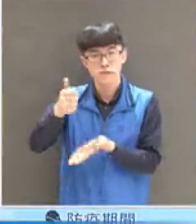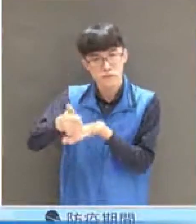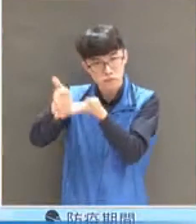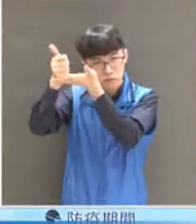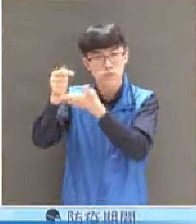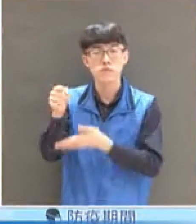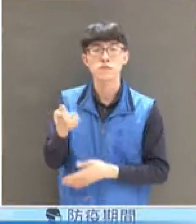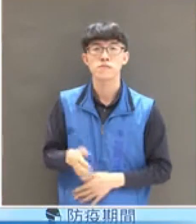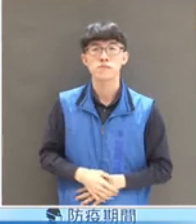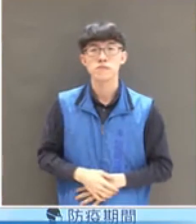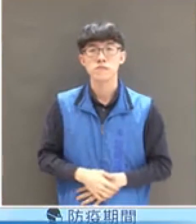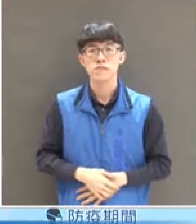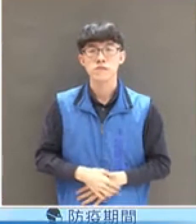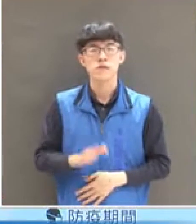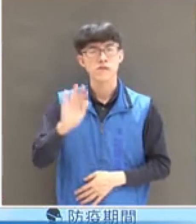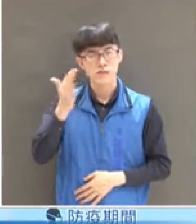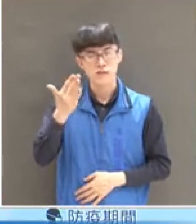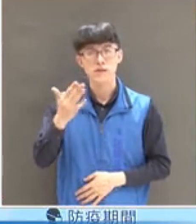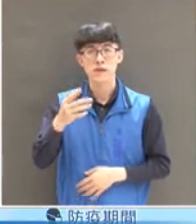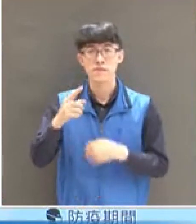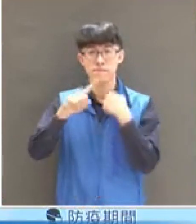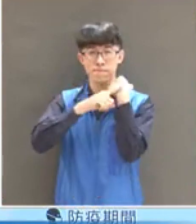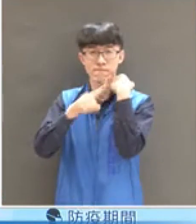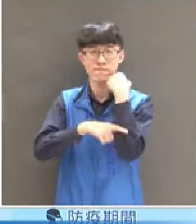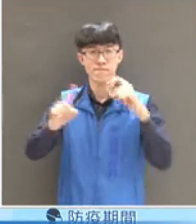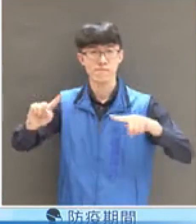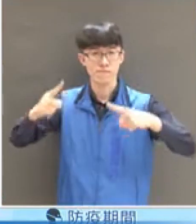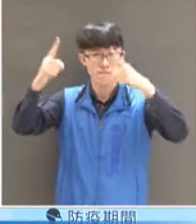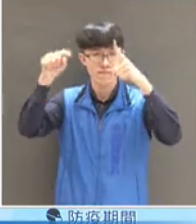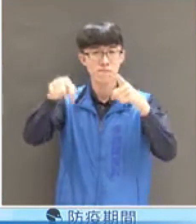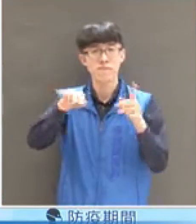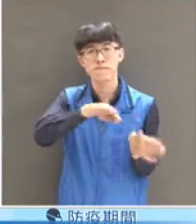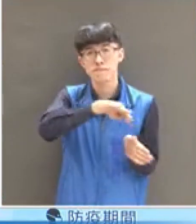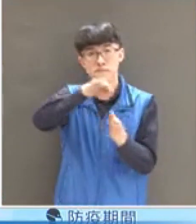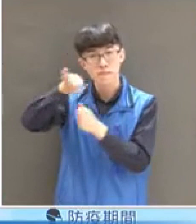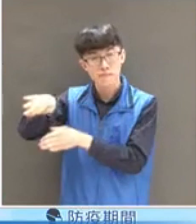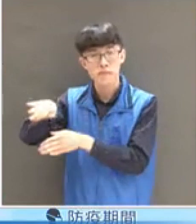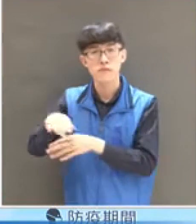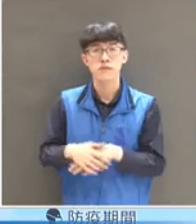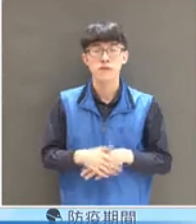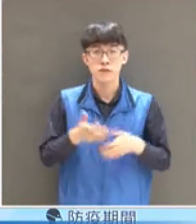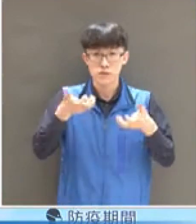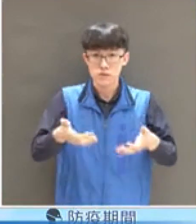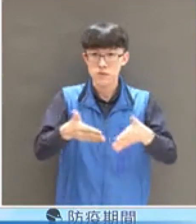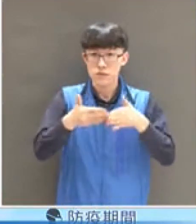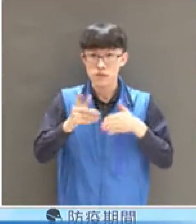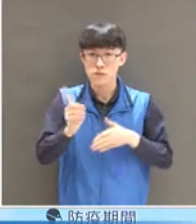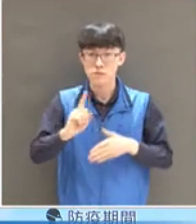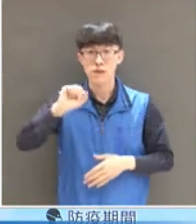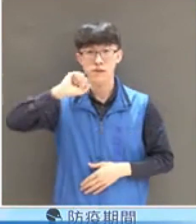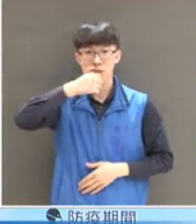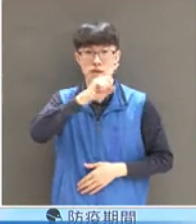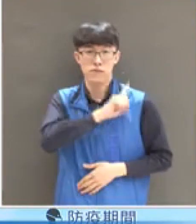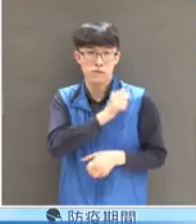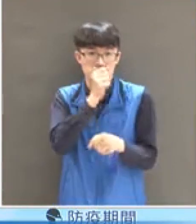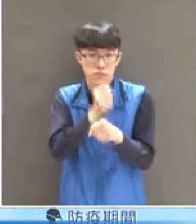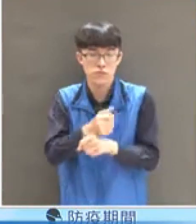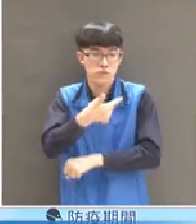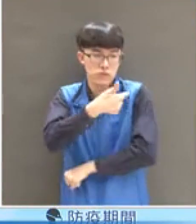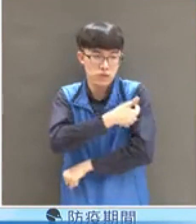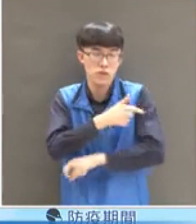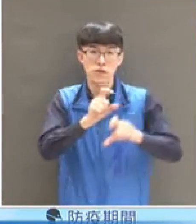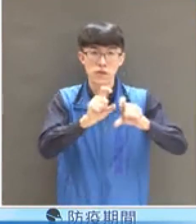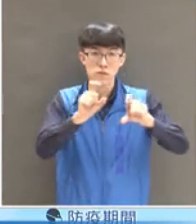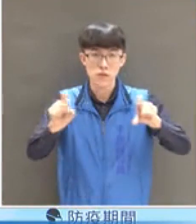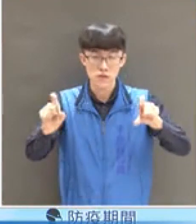不過訴訟是一回事重要的是國產疫苗的未來會在哪裡國人對國